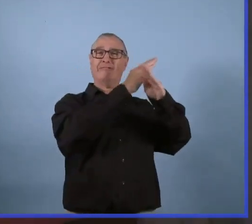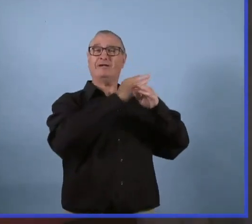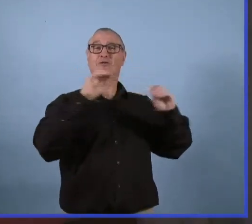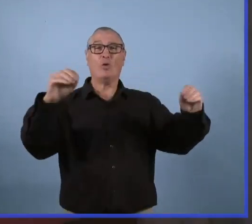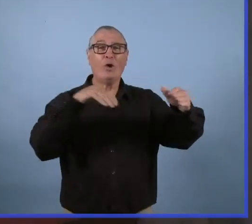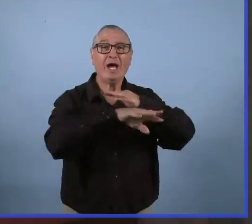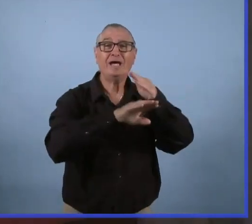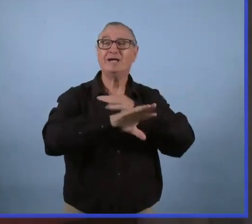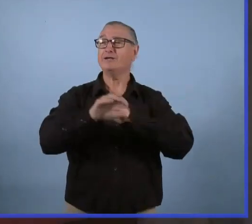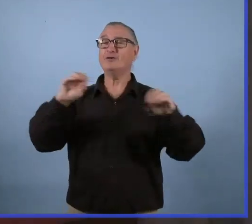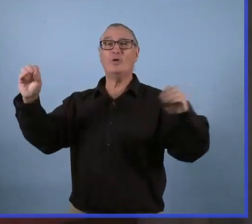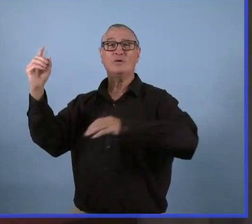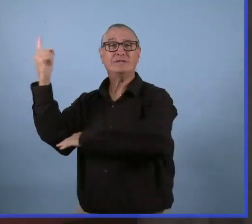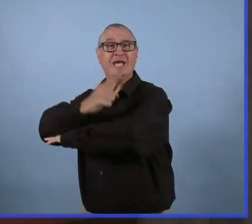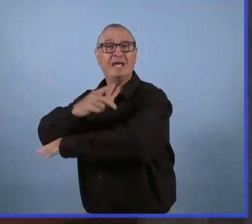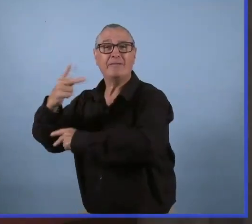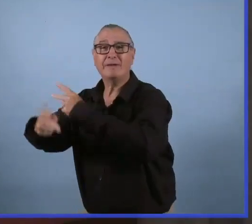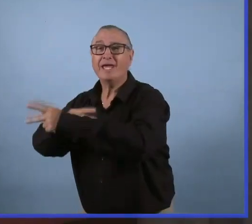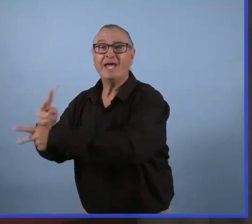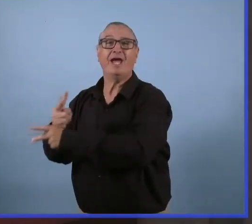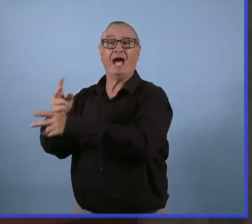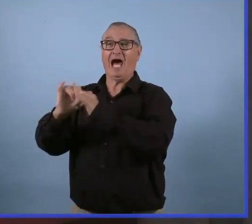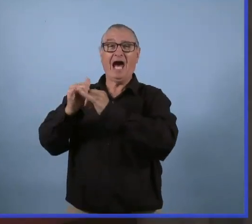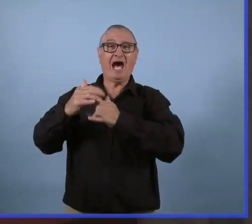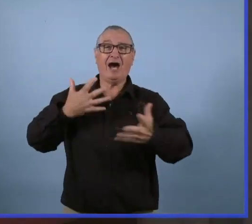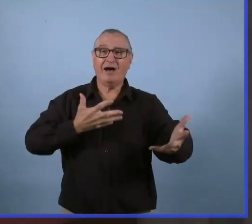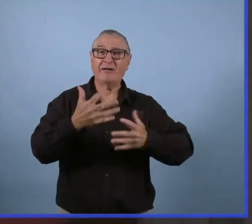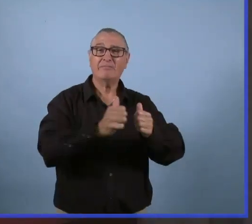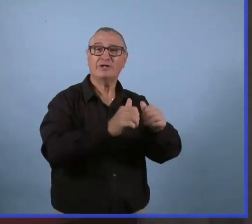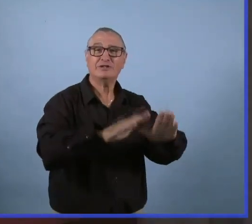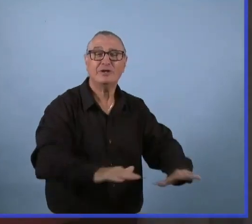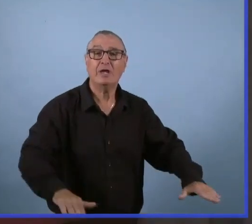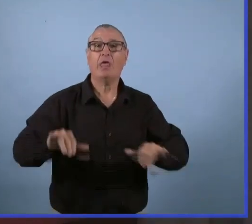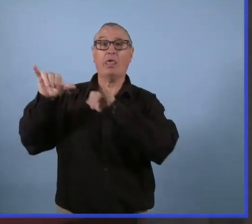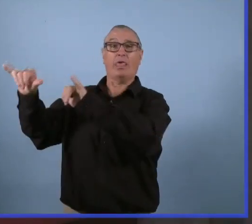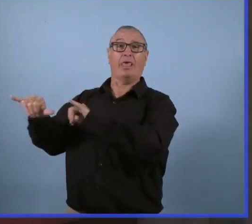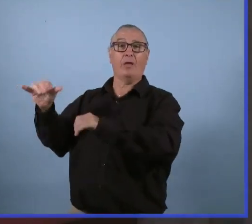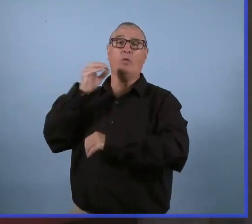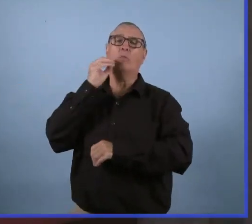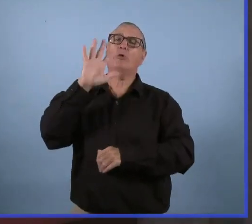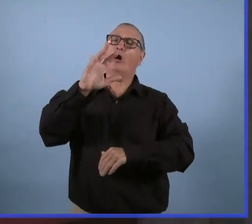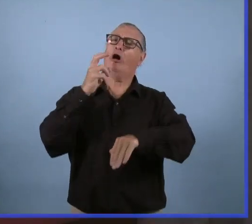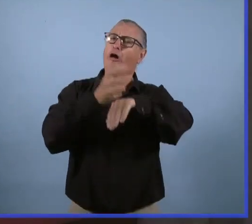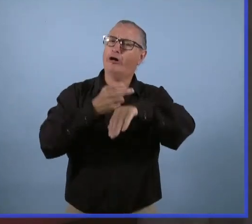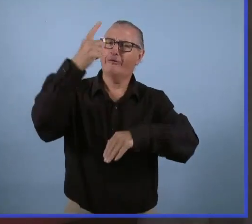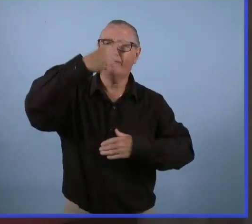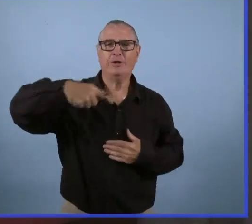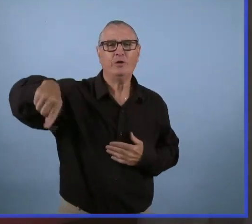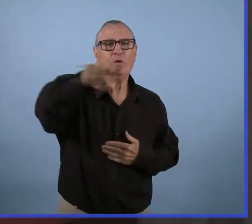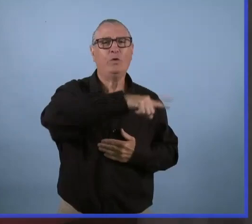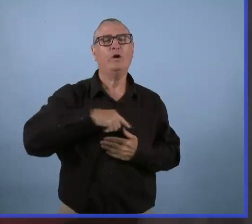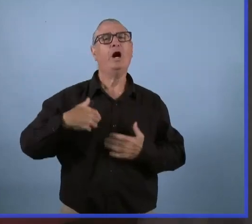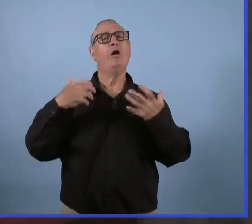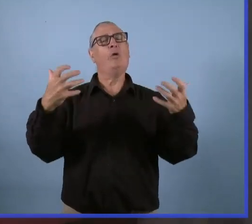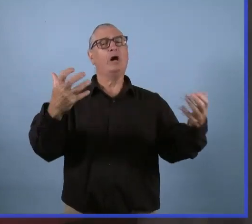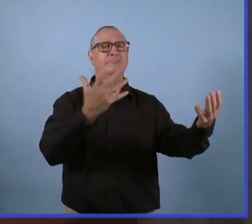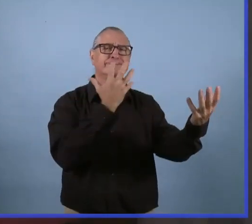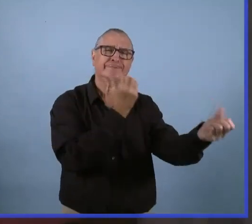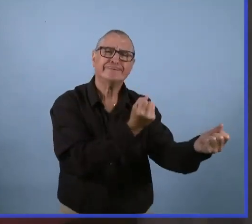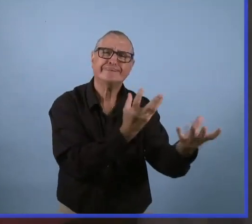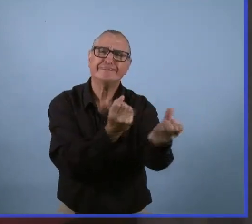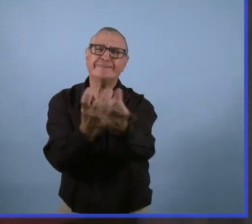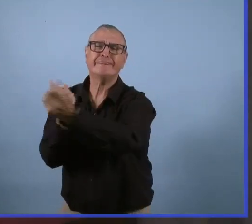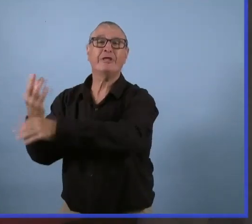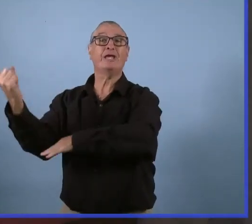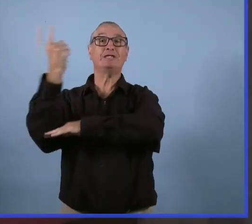et les garderies elles-mêmes ont reçu des changements au niveau des nombres d'enfants qu'ils accueillaient. Je veux remercier les